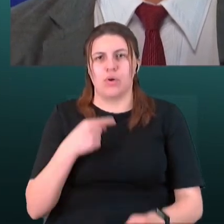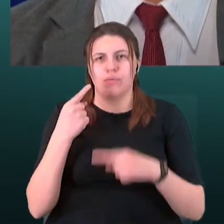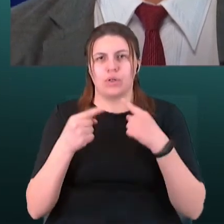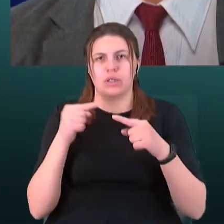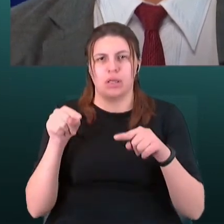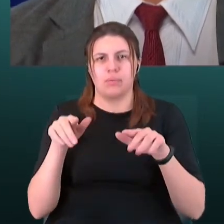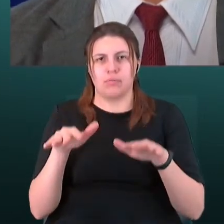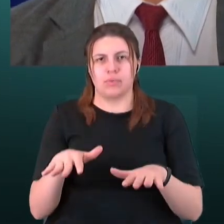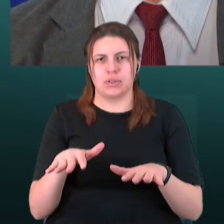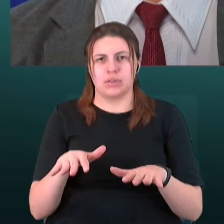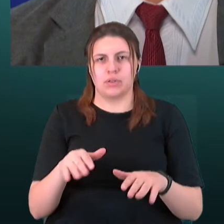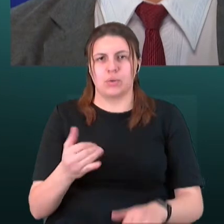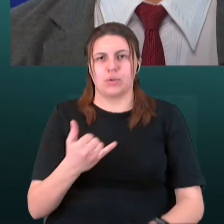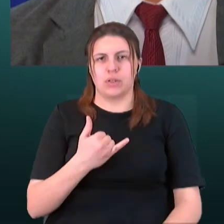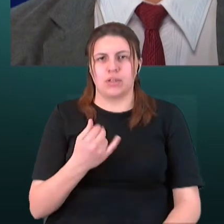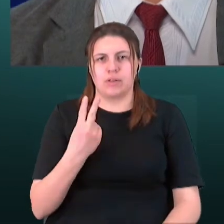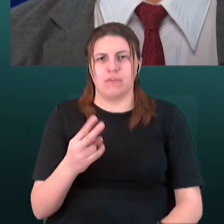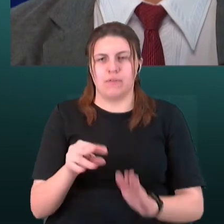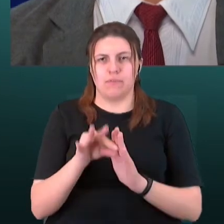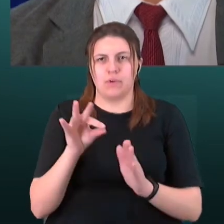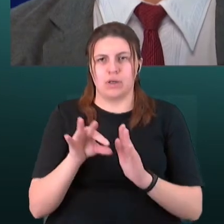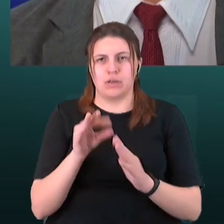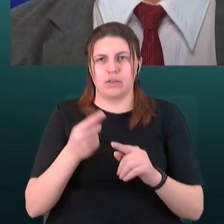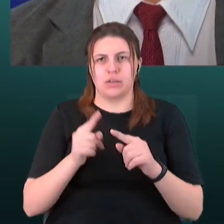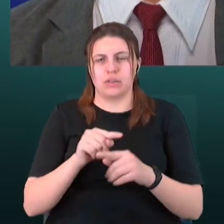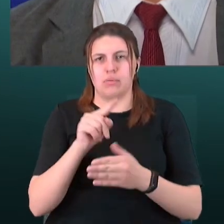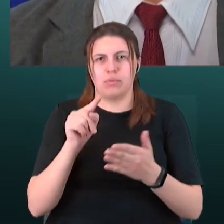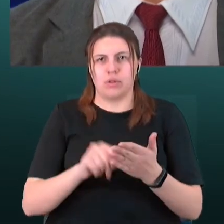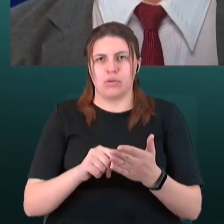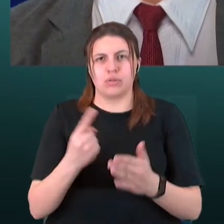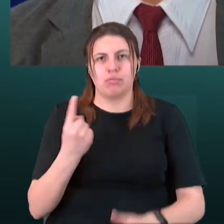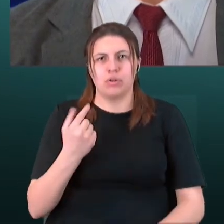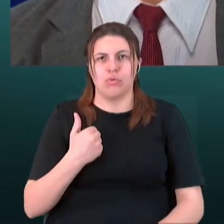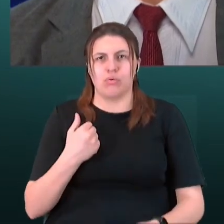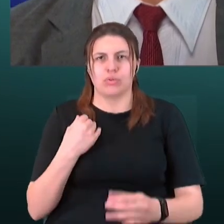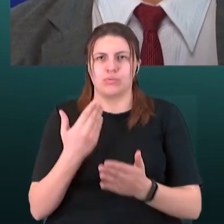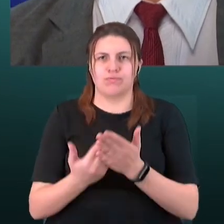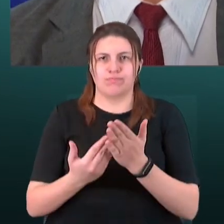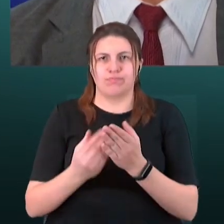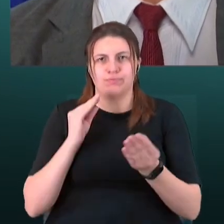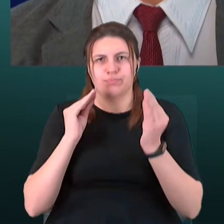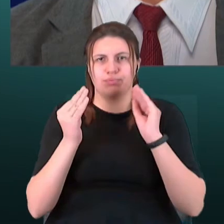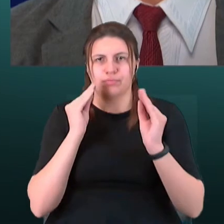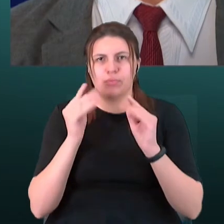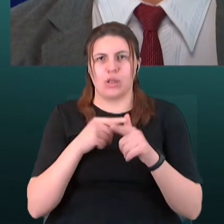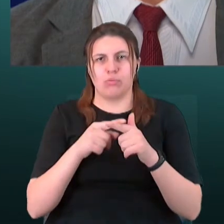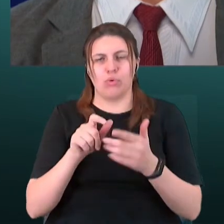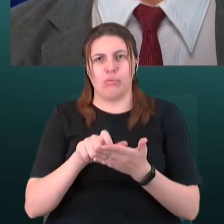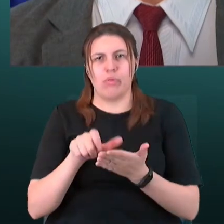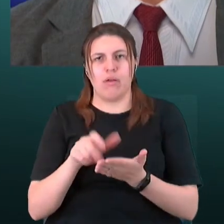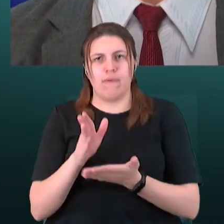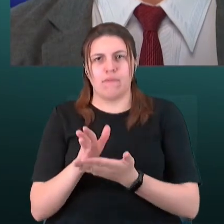є два варіанти відповіді на це питання, але ми хочемо перше порадитися там. Тобто, або комунальна власність, або власність